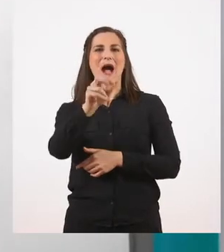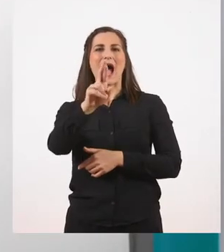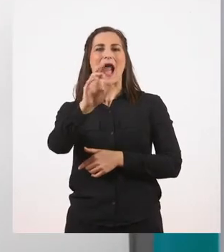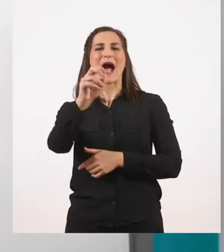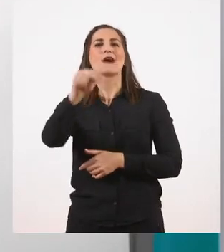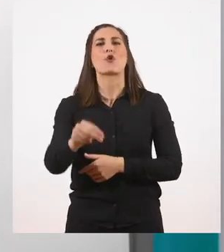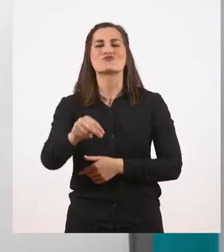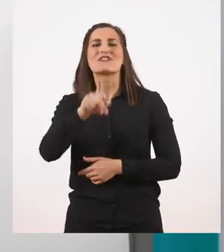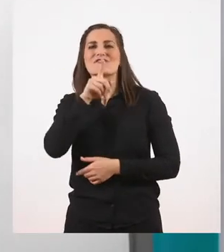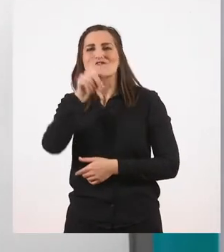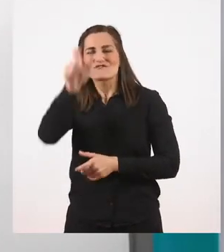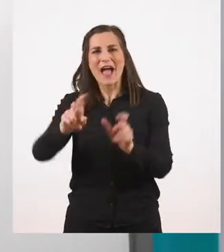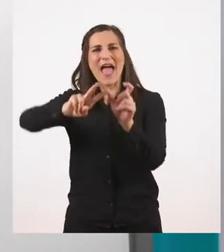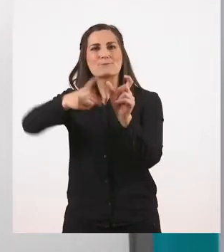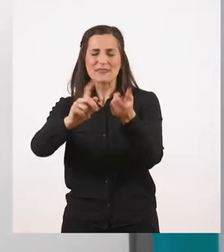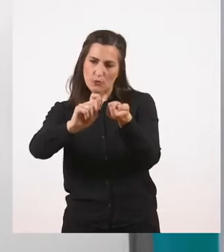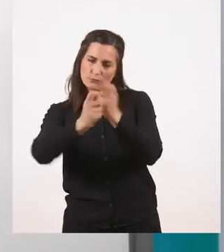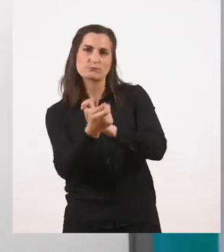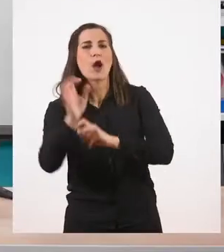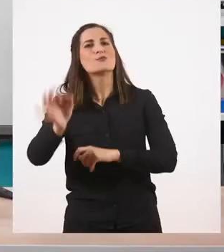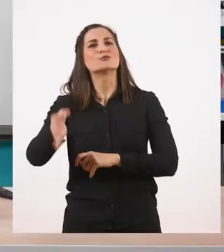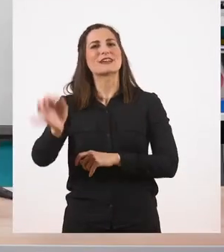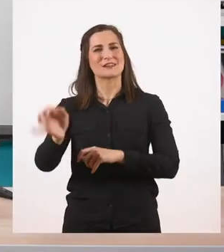πρόθεση προς.